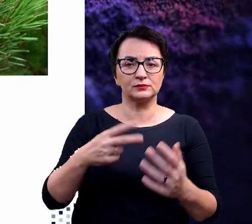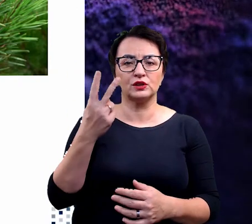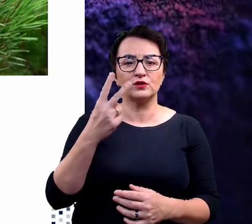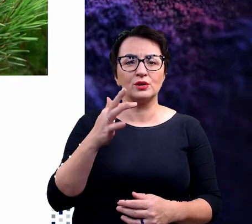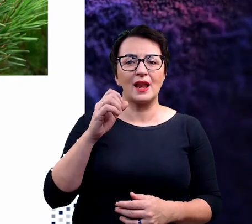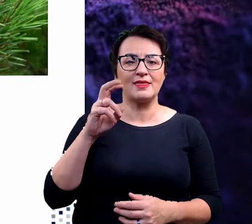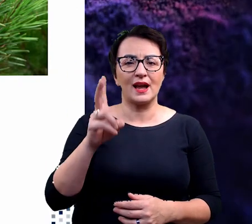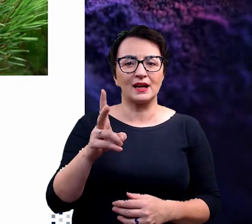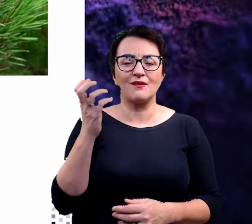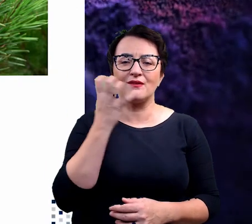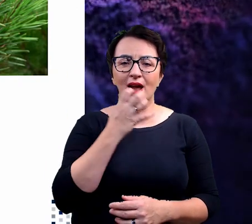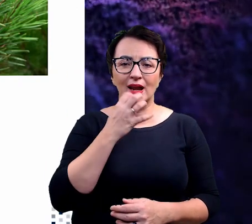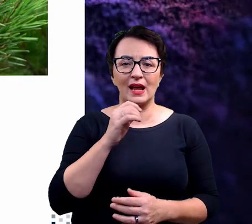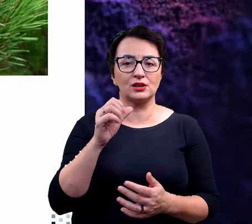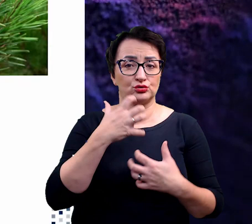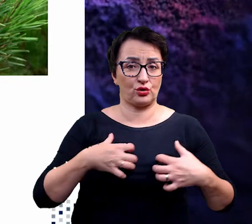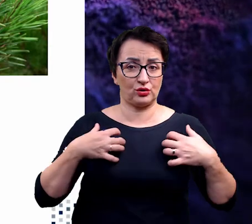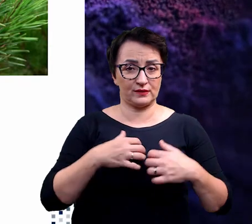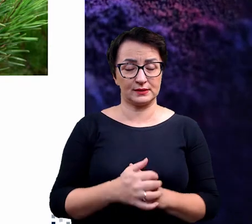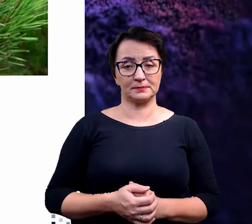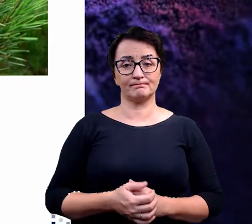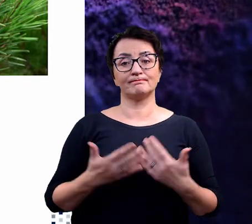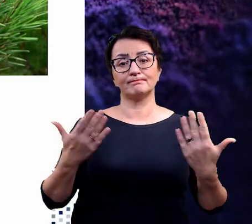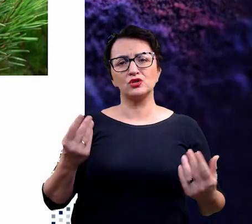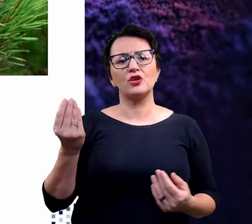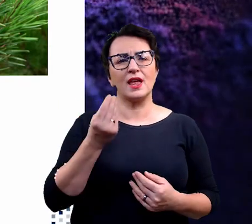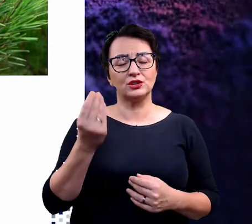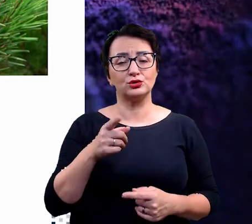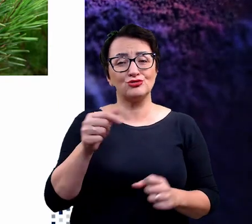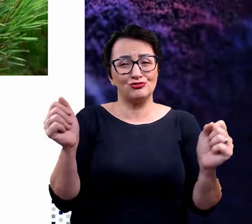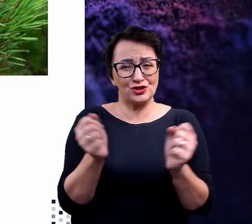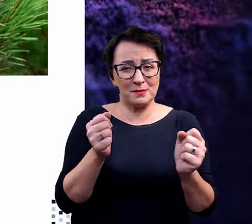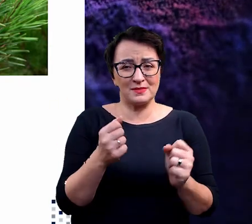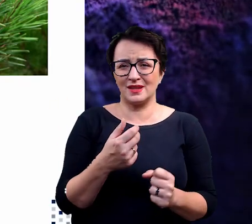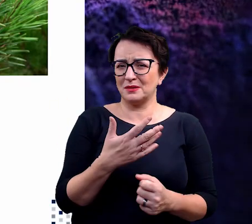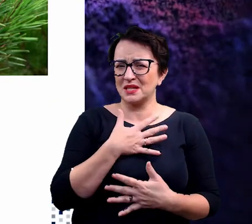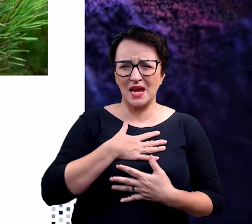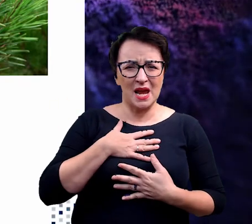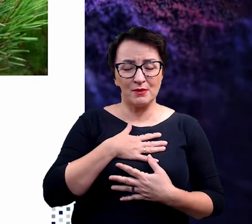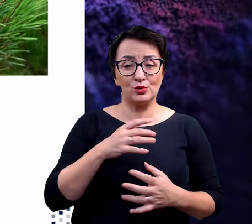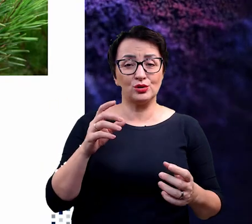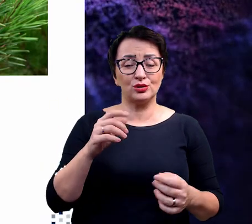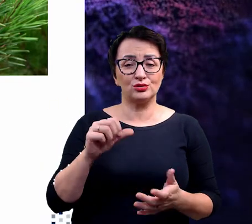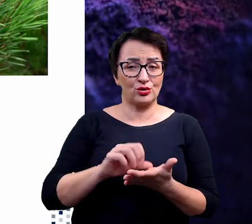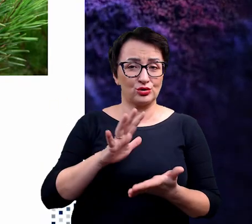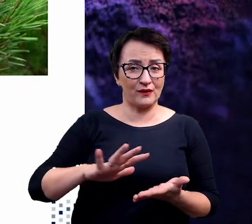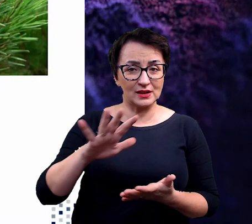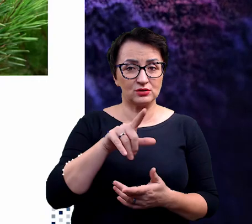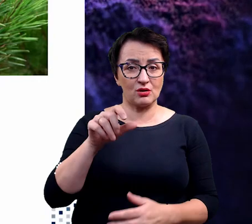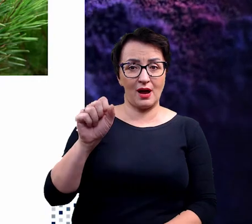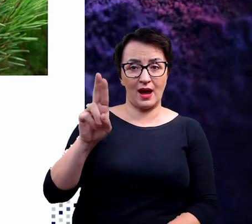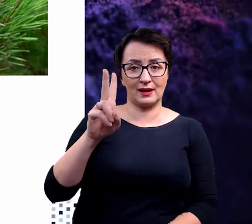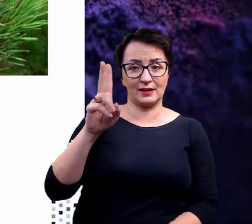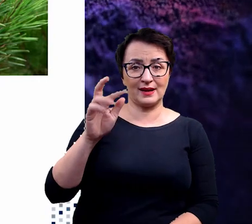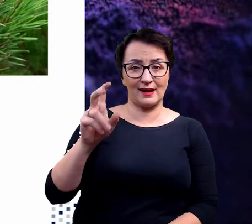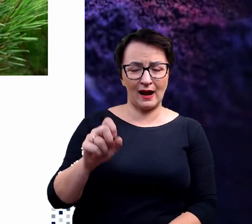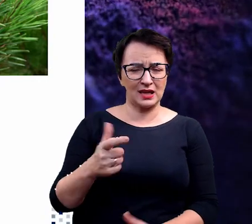No i co w tym złego, można by zapytać? W tym zimnym nieprzyjazdem środowisku, jakim jest Arktyka, właściwie nic się nie stanie, kiedy wprowadzimy